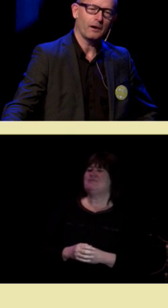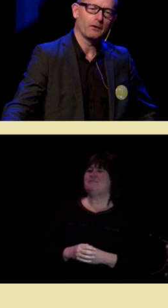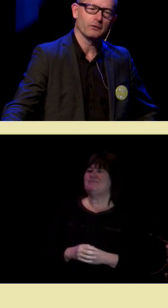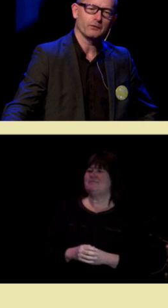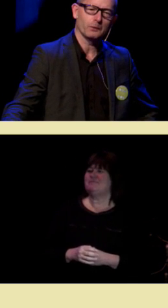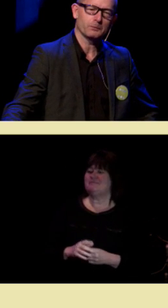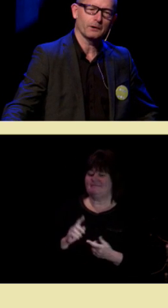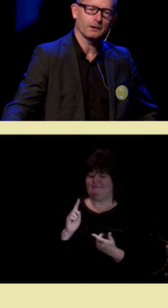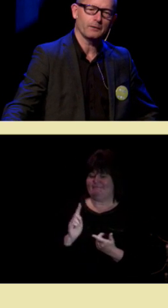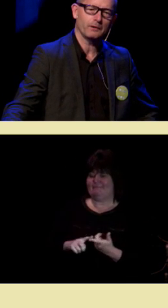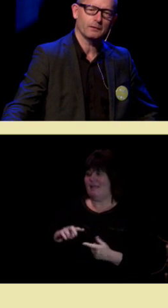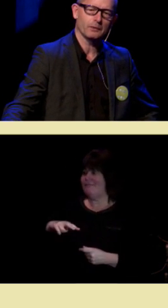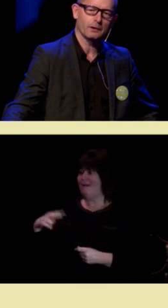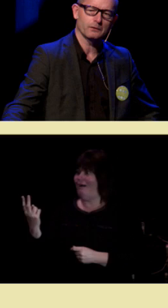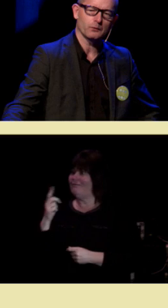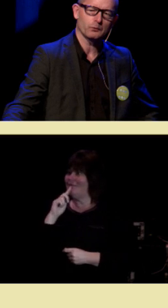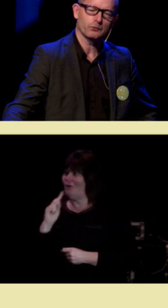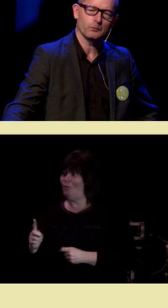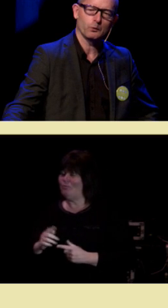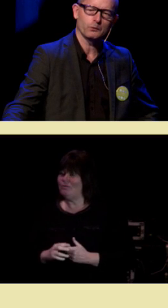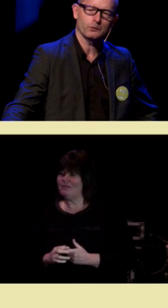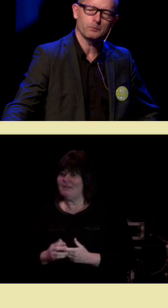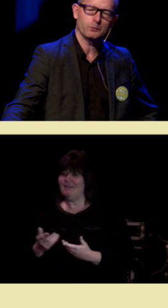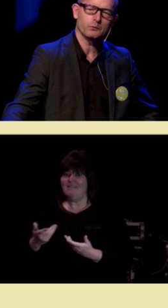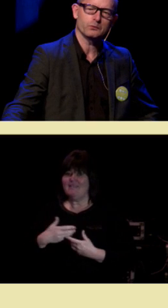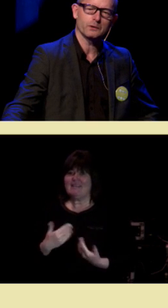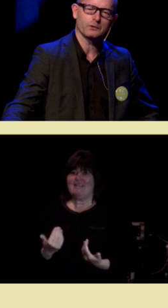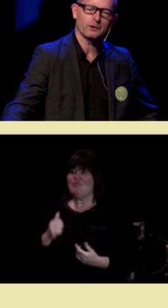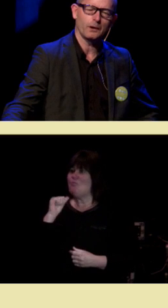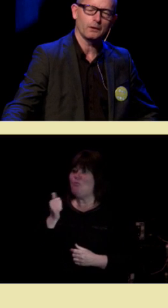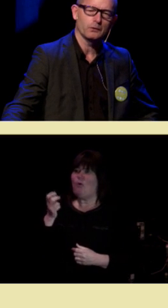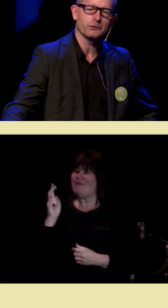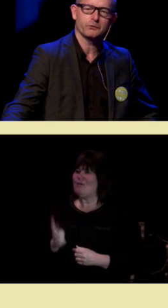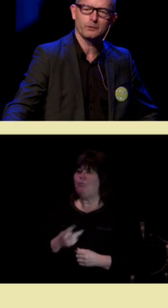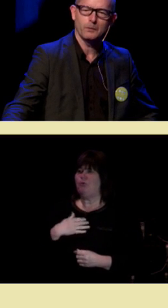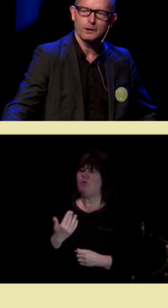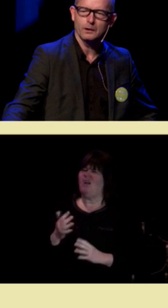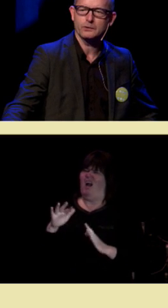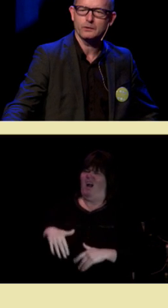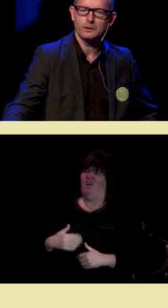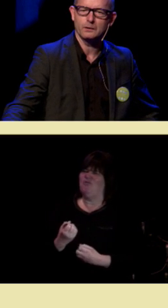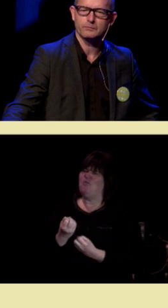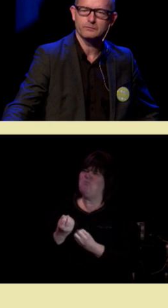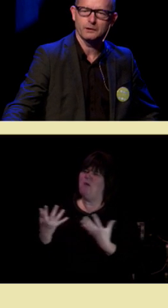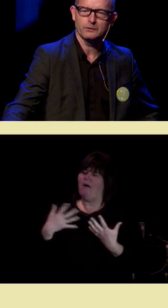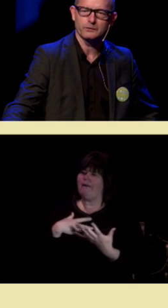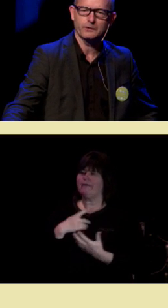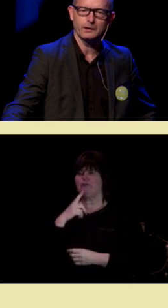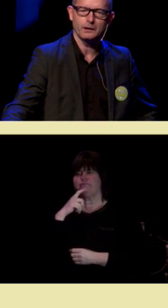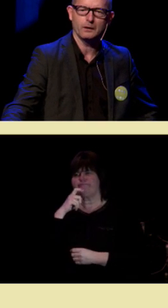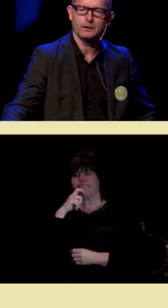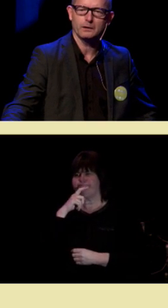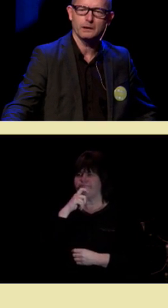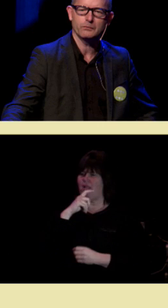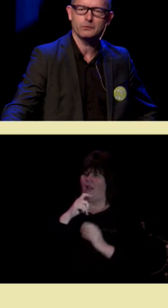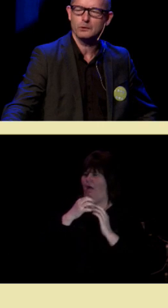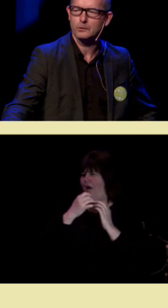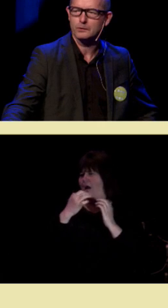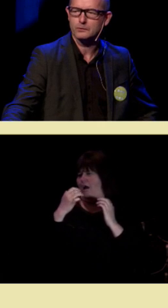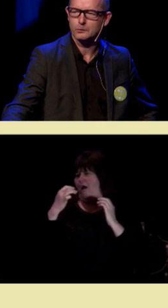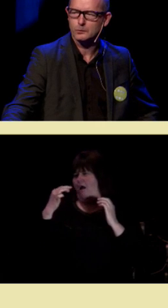Det andre oppdraget jeg fikk var at, og så må du ikke bruke alt for mange sånne vanskelige, lange,